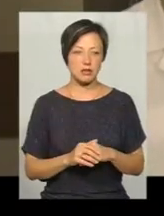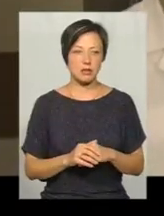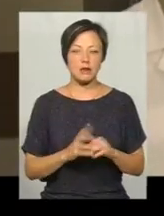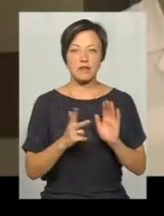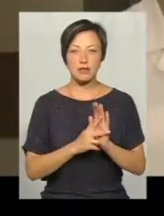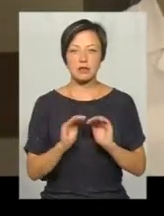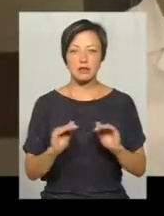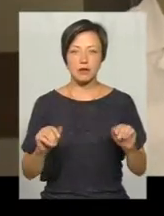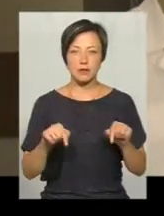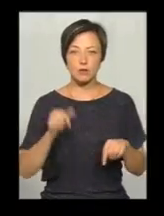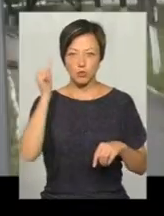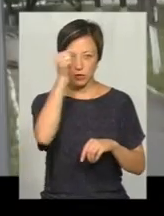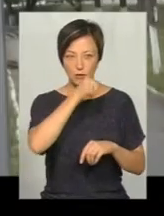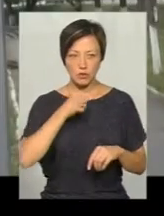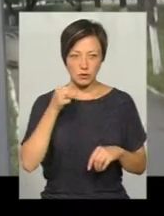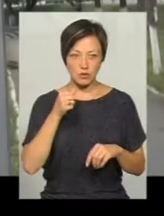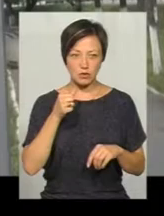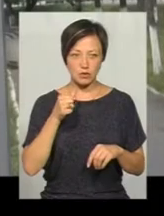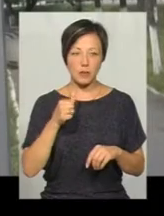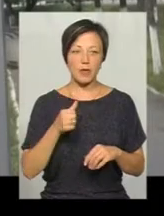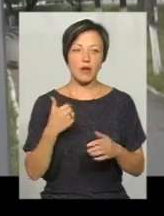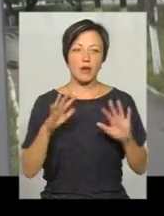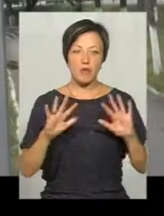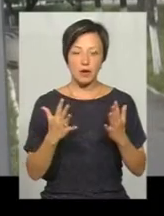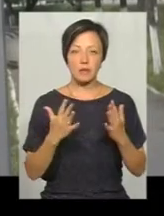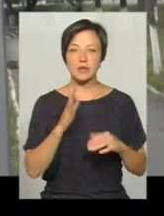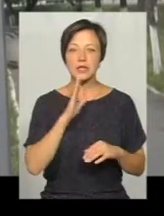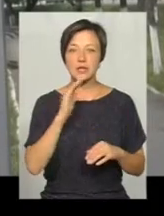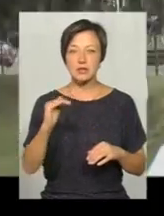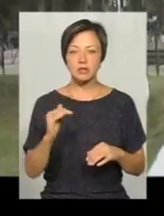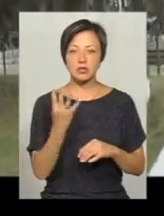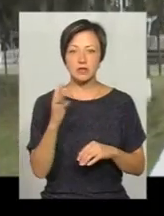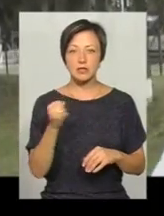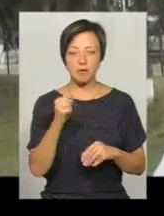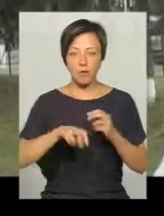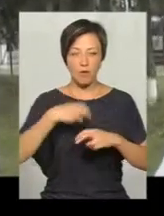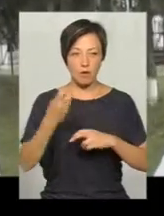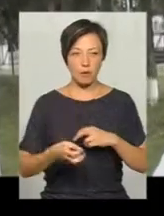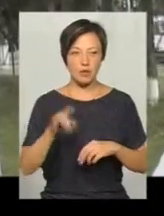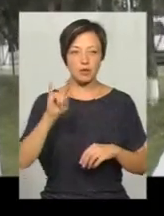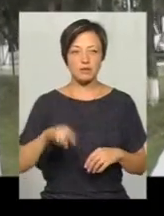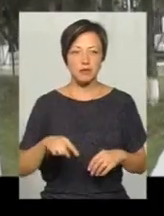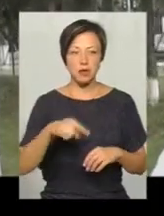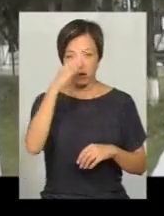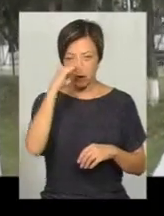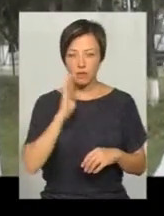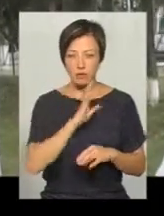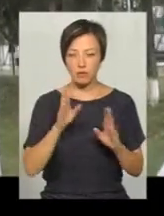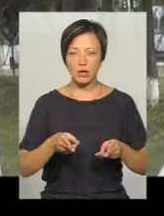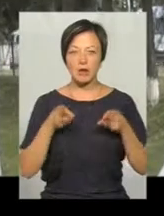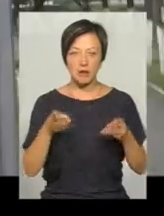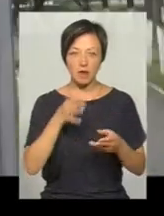вісім дітей в цьому році у нас пройшло. У випадках, як до прикладу з дівчинку, що 4 серпня випала з вікна, на батьків чекає кримінальна